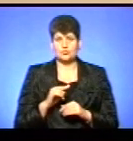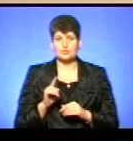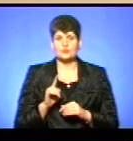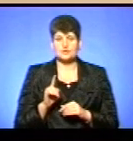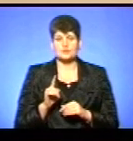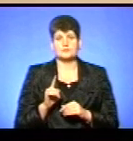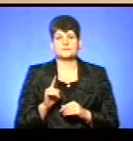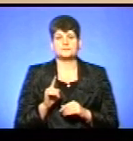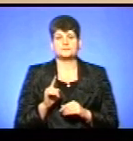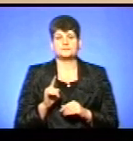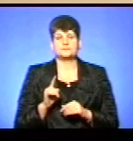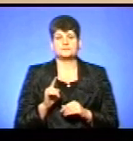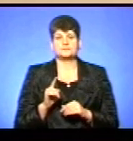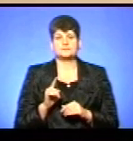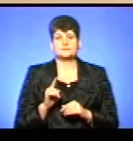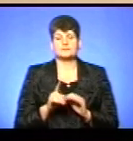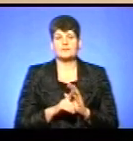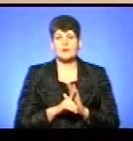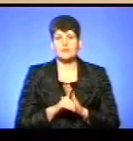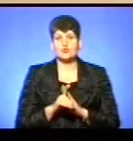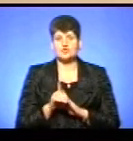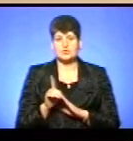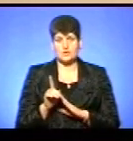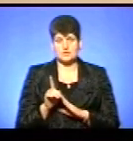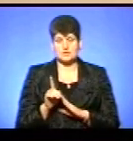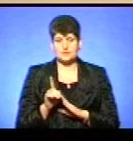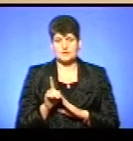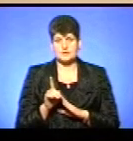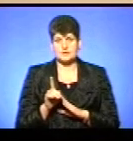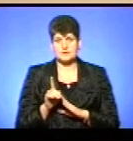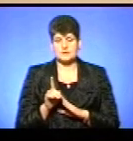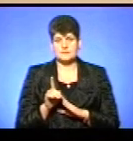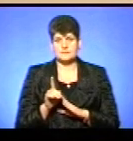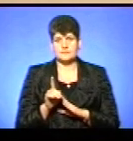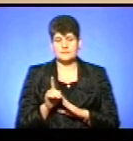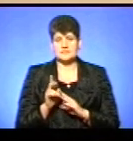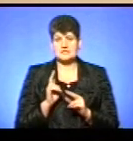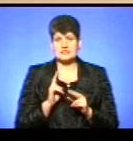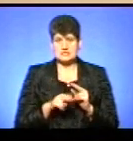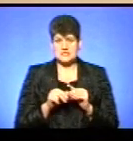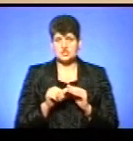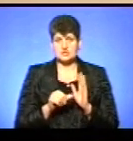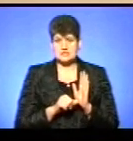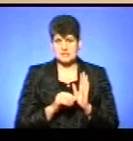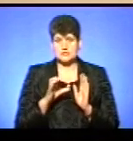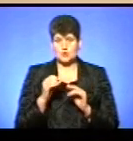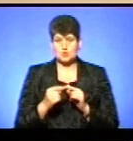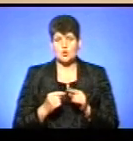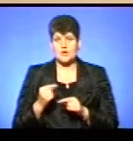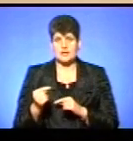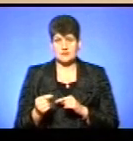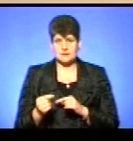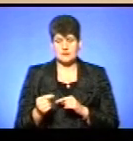починаючи з кінця XVI століття